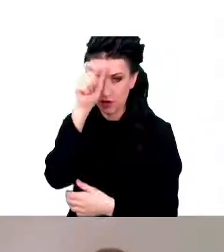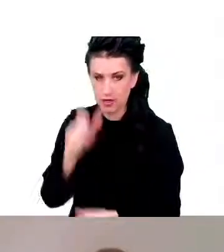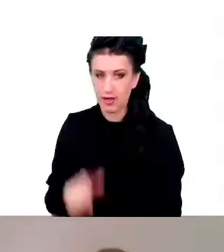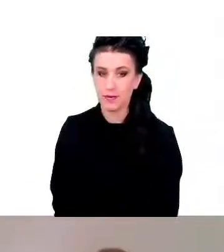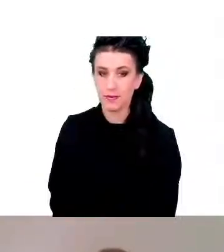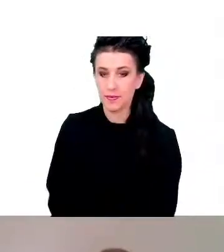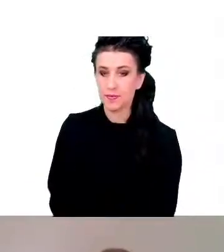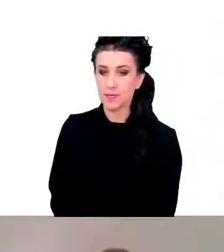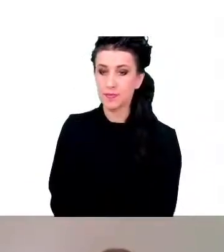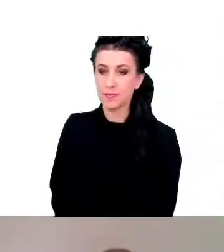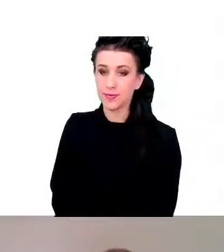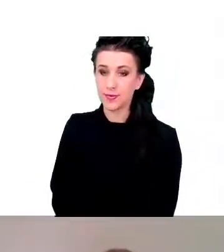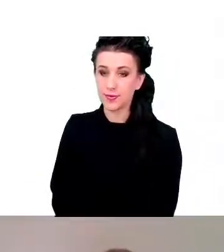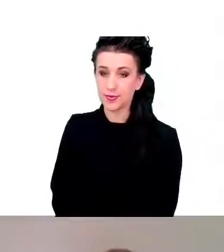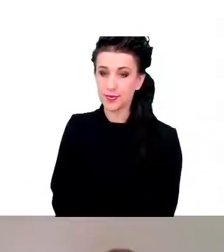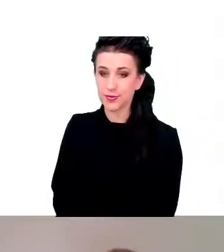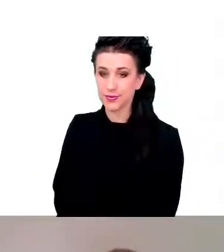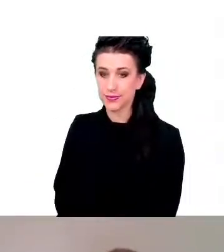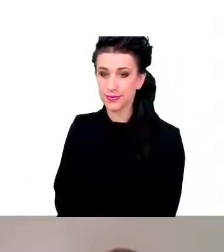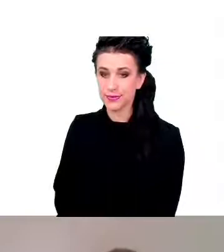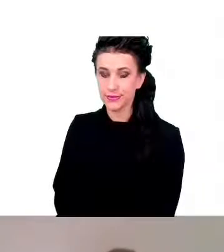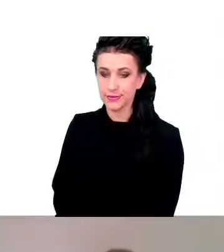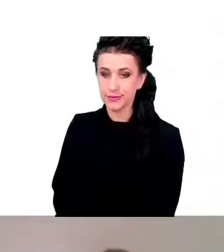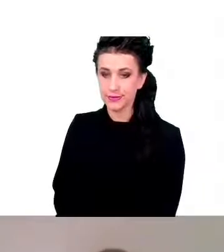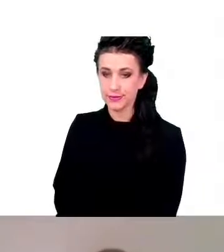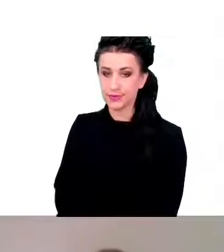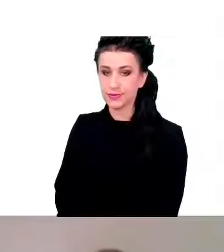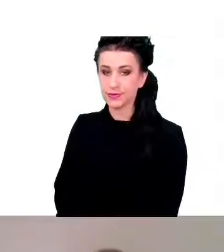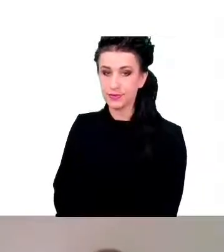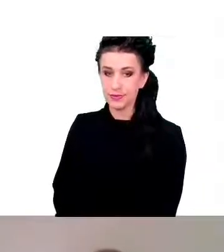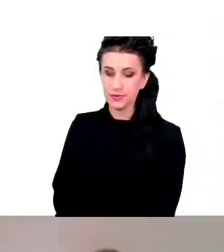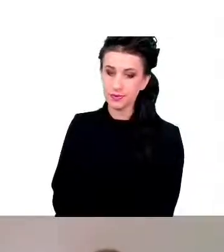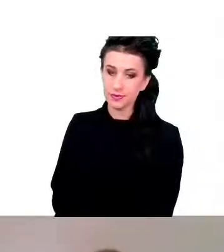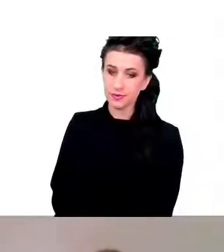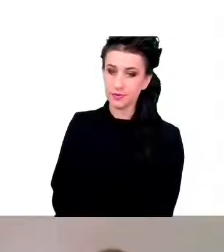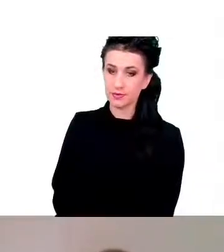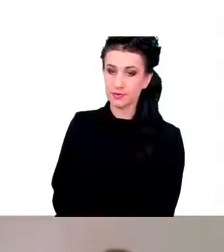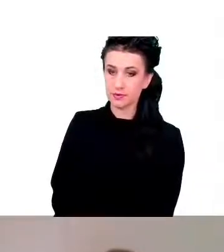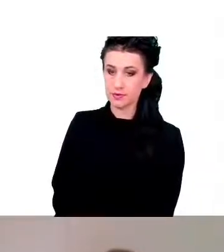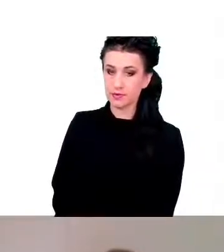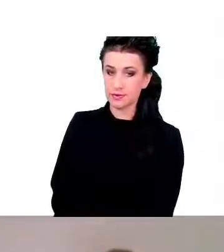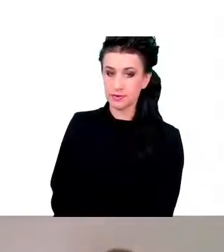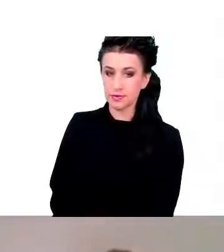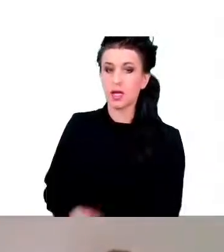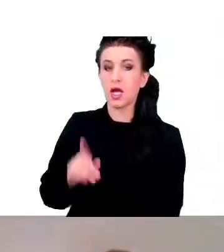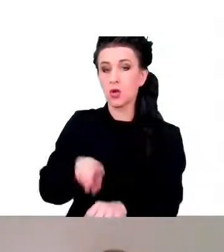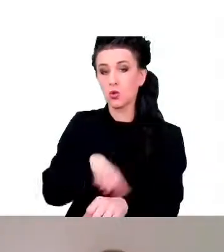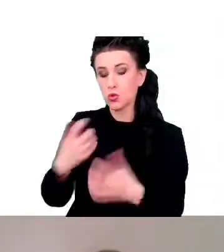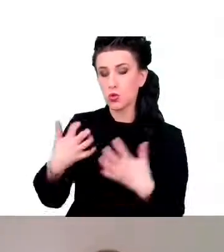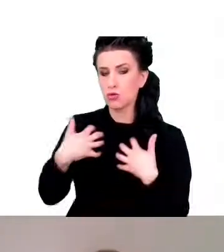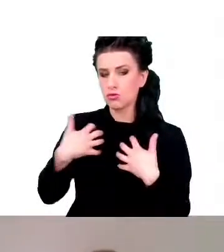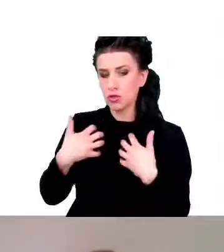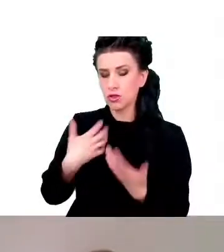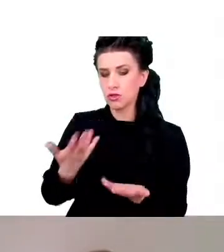I żeby odpowiedzieć na pytanie, w jaki sposób ta długość życia może być regulowana,